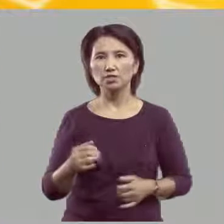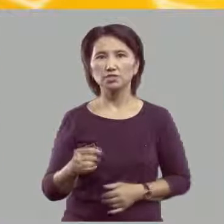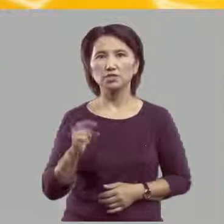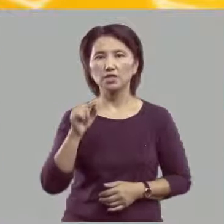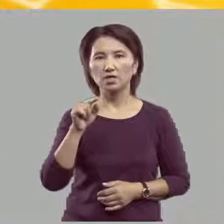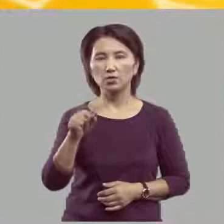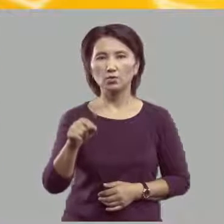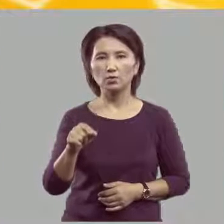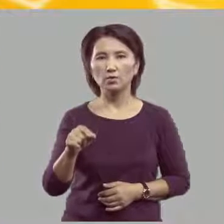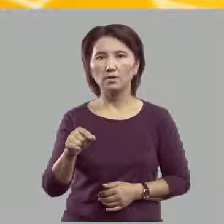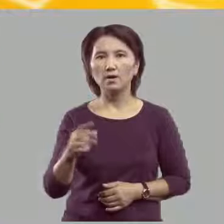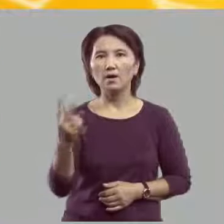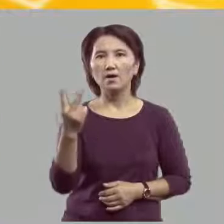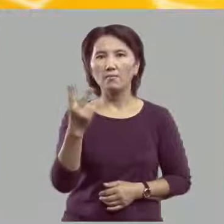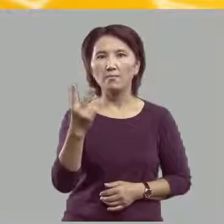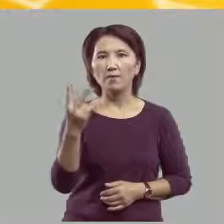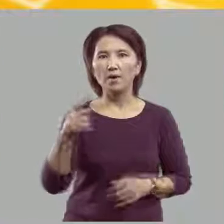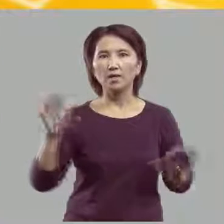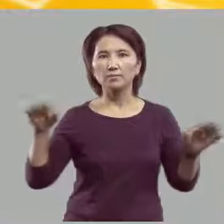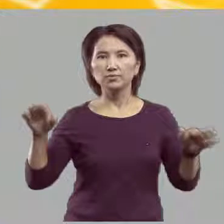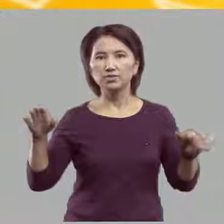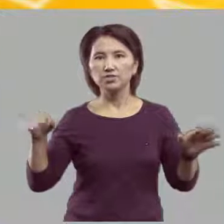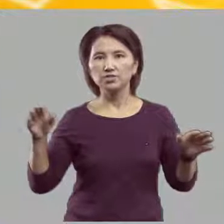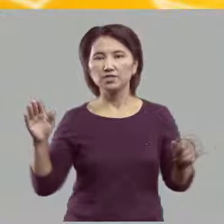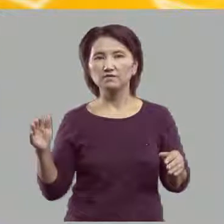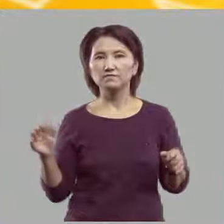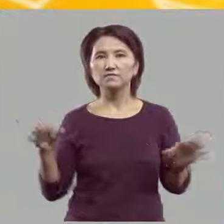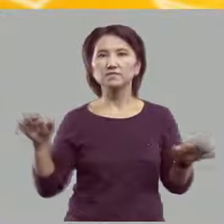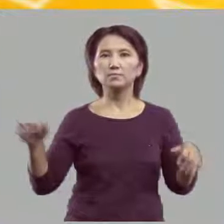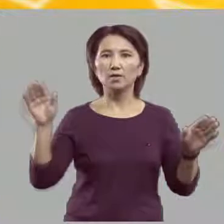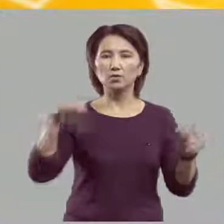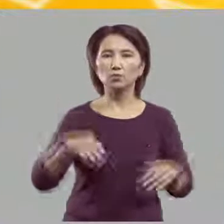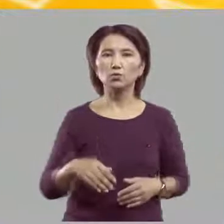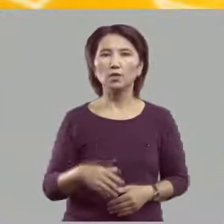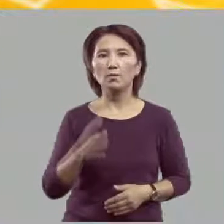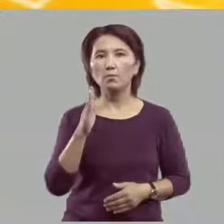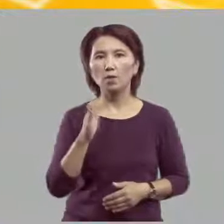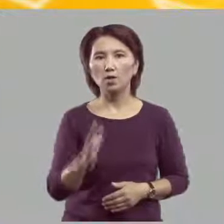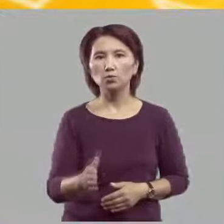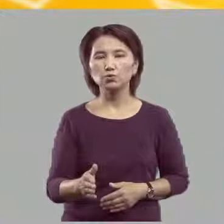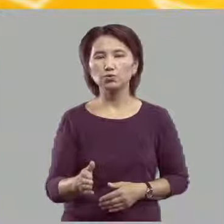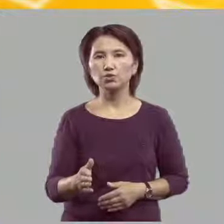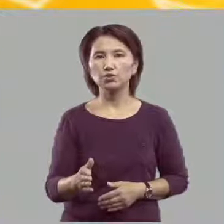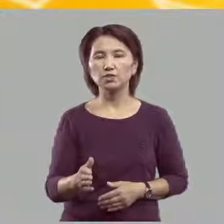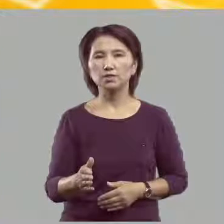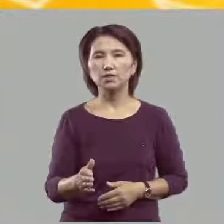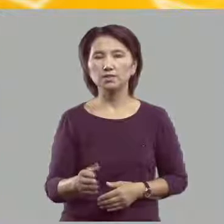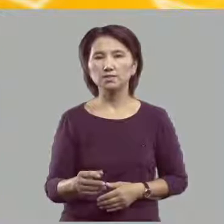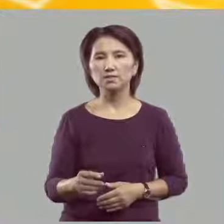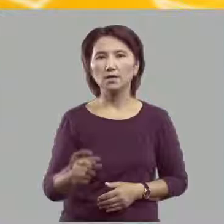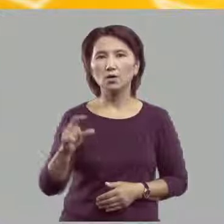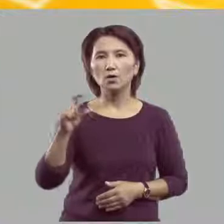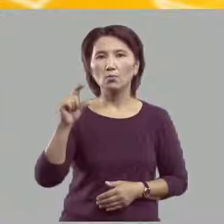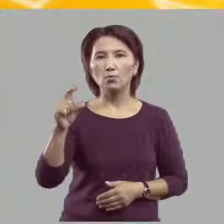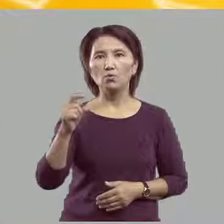пара птенчиков спорхнула. Получилась буква Ё.